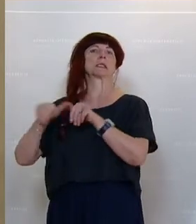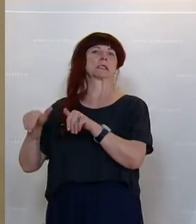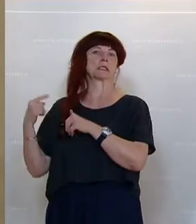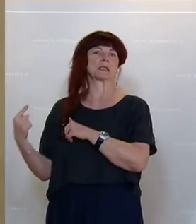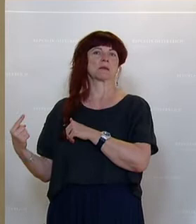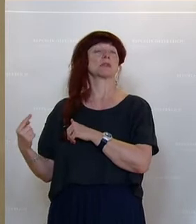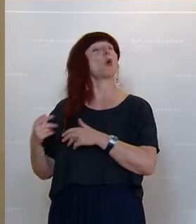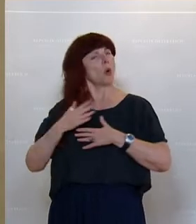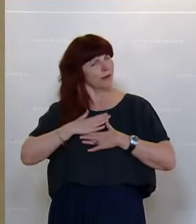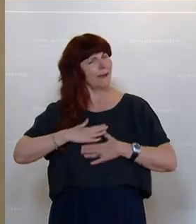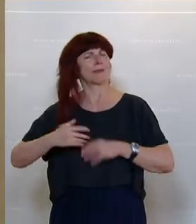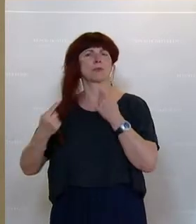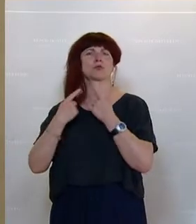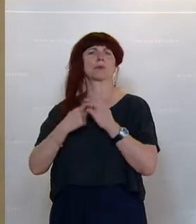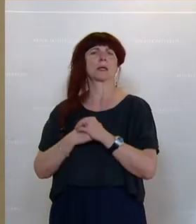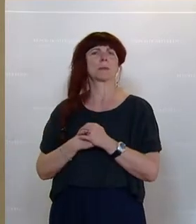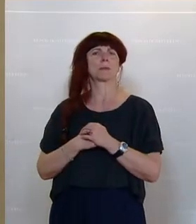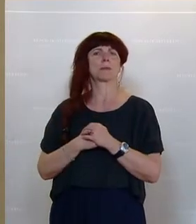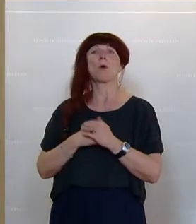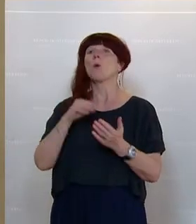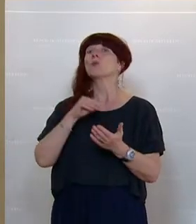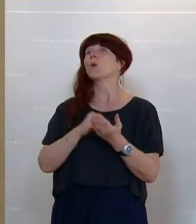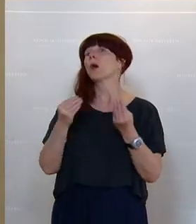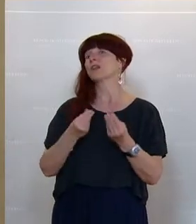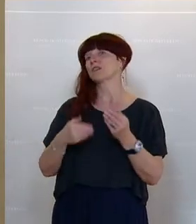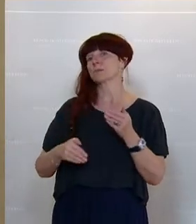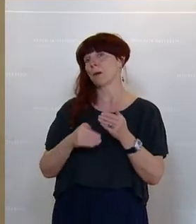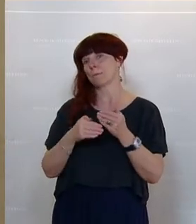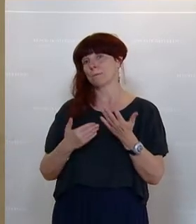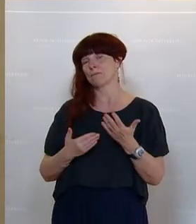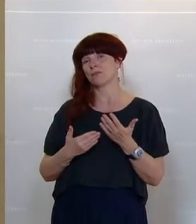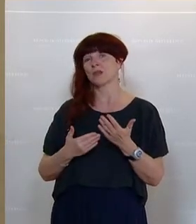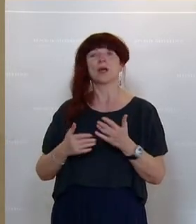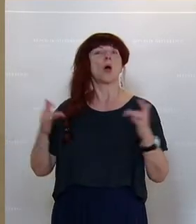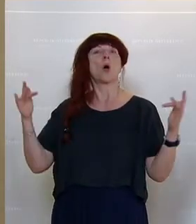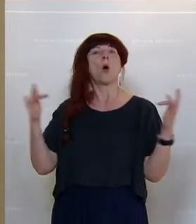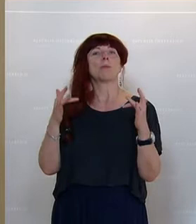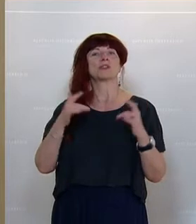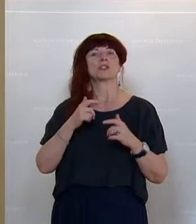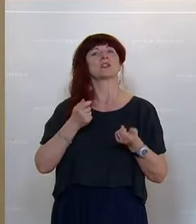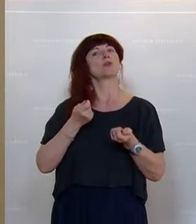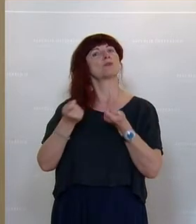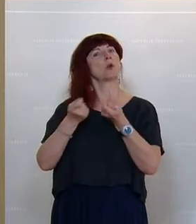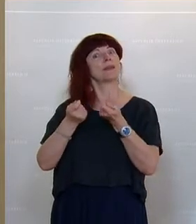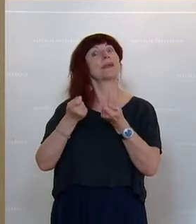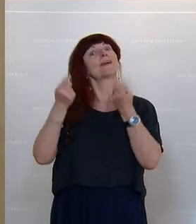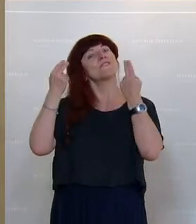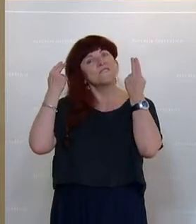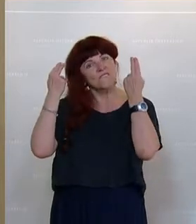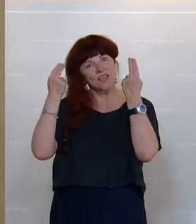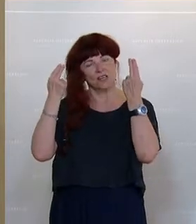reden wir gerne mit Ihnen. Und ich sage Ihnen auch noch etwas. Ich halte Oppositionspolitik für richtig und wichtig als